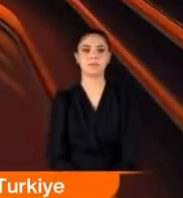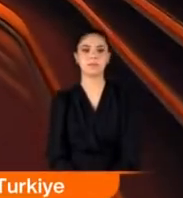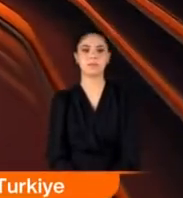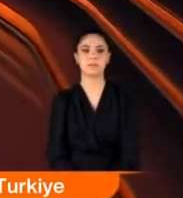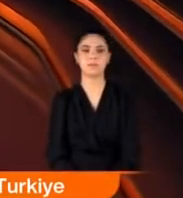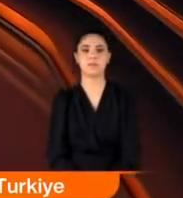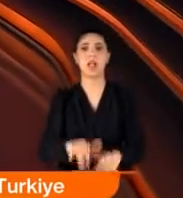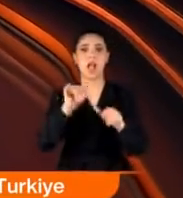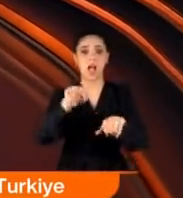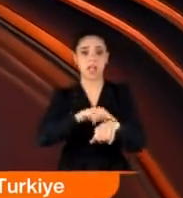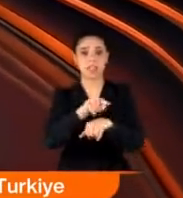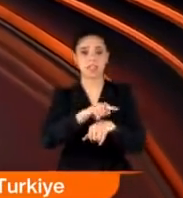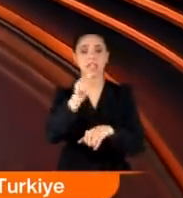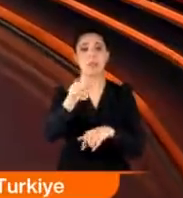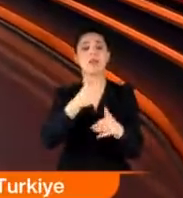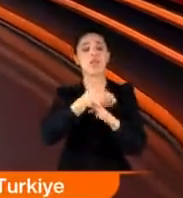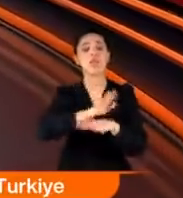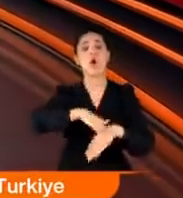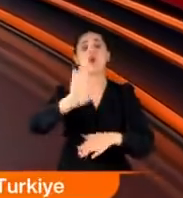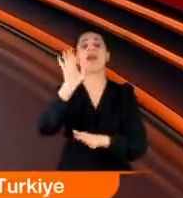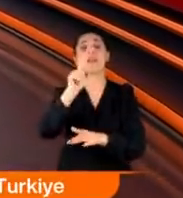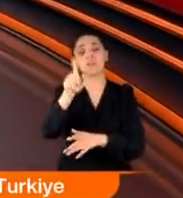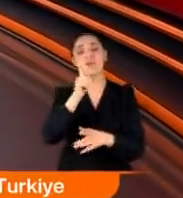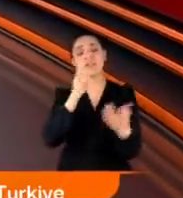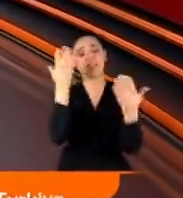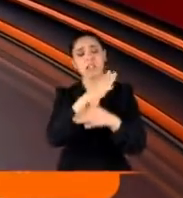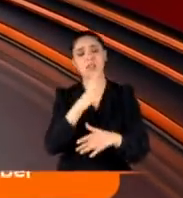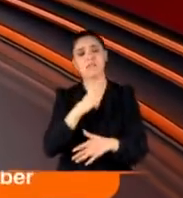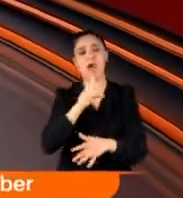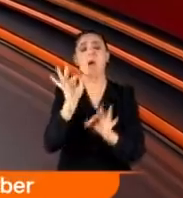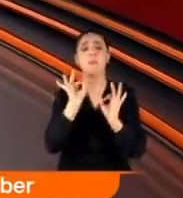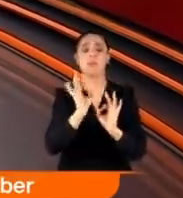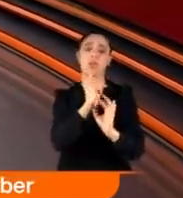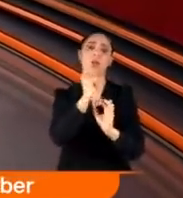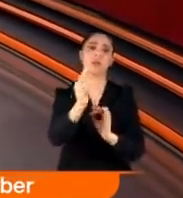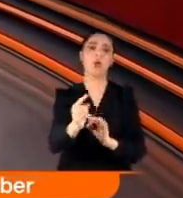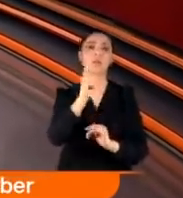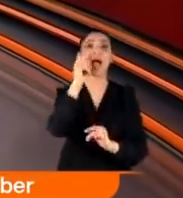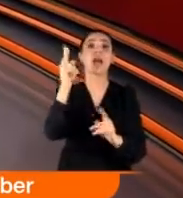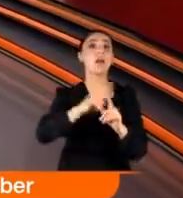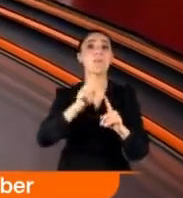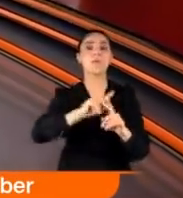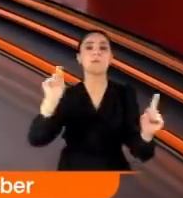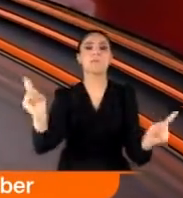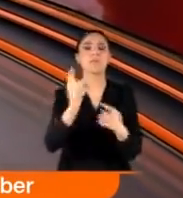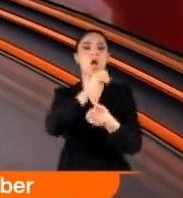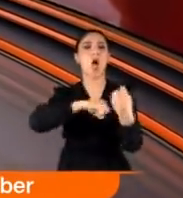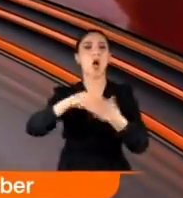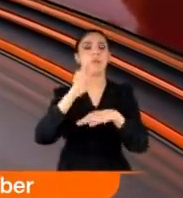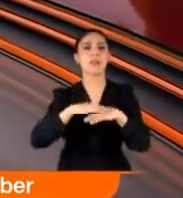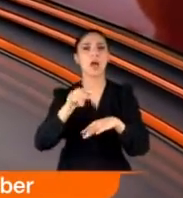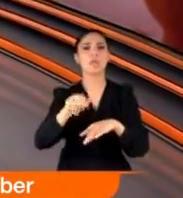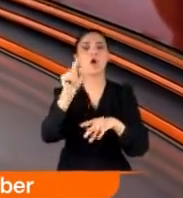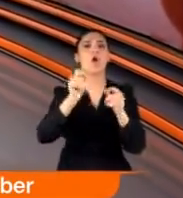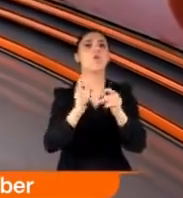Tabii aynı zamanda çarpık yapılaşmanın da bir sonucu. Onu da söylemeden etmeyelim. Mutlaka altını çizelim. Ankara polisi çok sıra dışı bir operasyona imza attı.